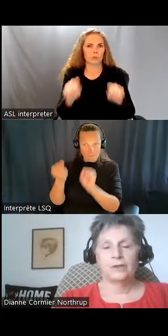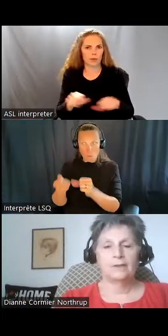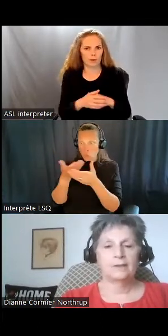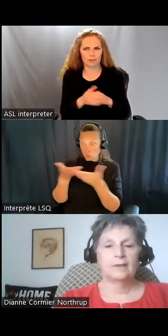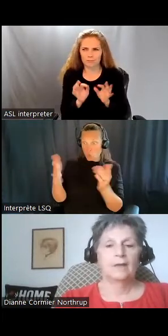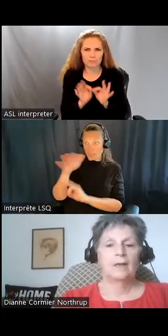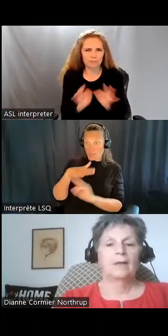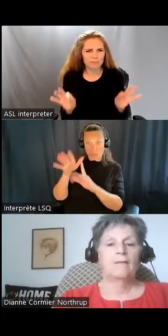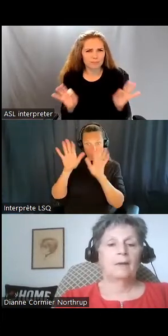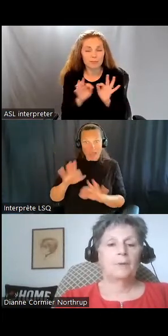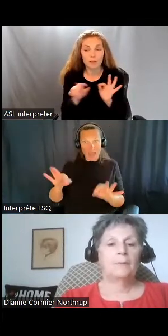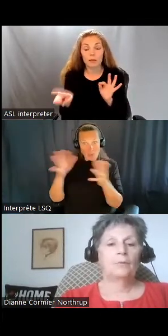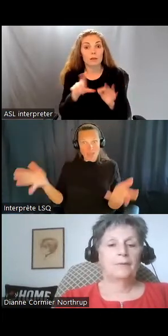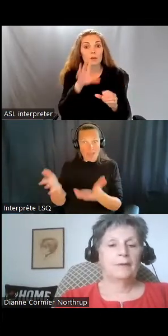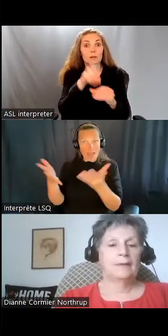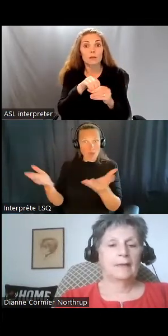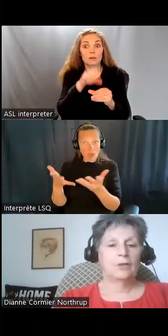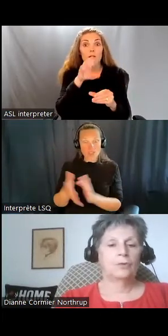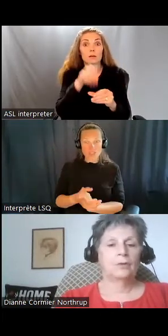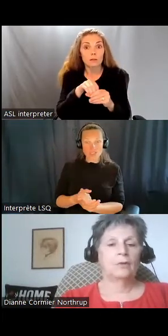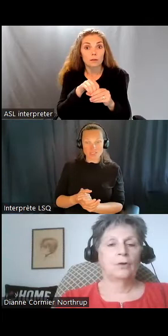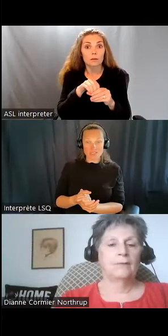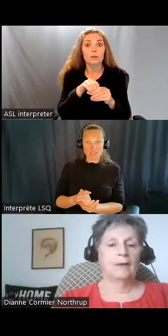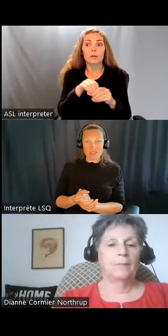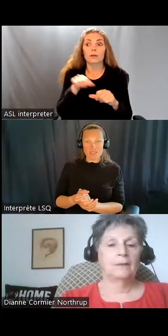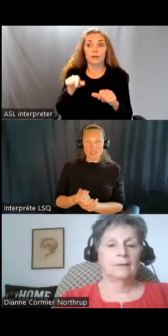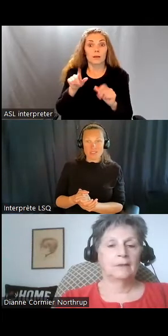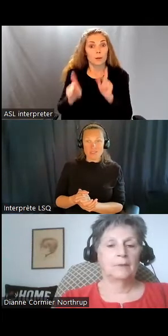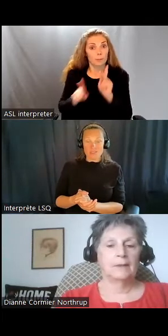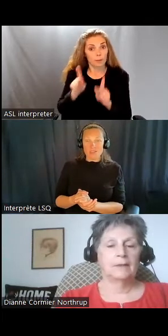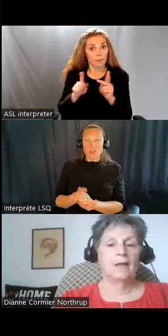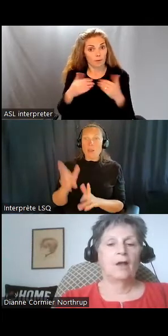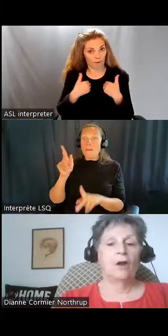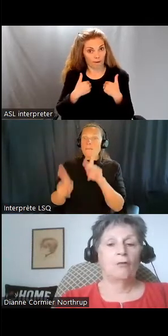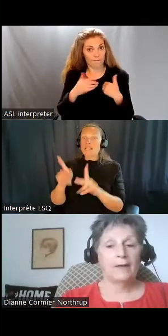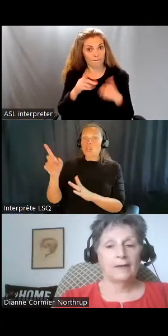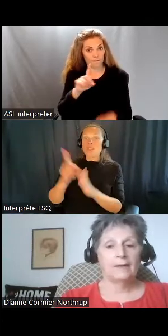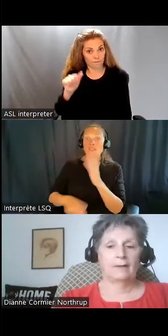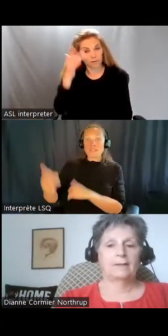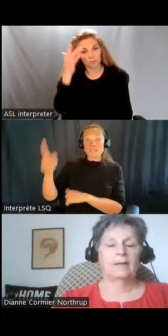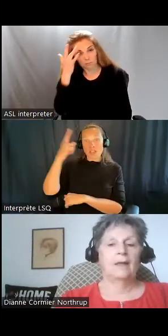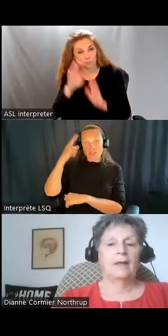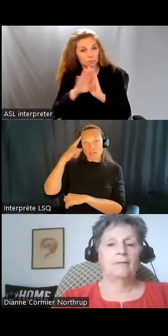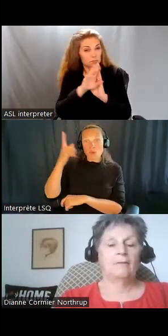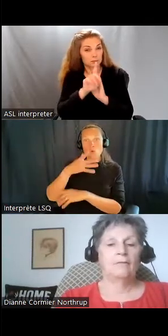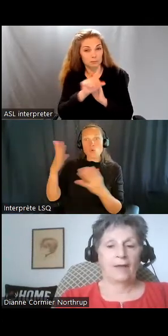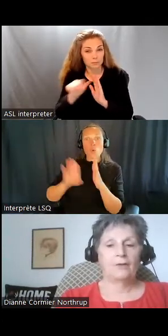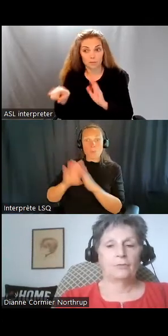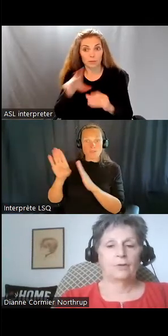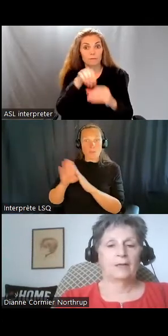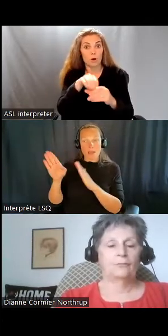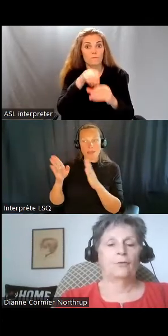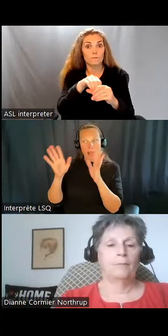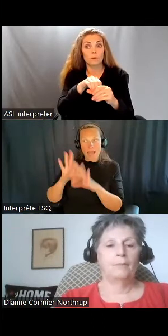parce que c'est grâce à leur participation, à leur contribution que les personnes ayant une déficience intellectuelle ou développementale sont reconnues